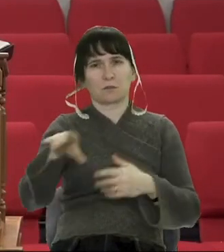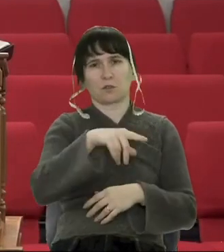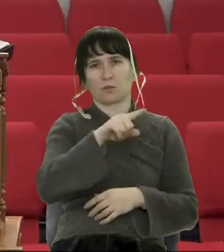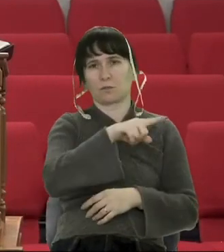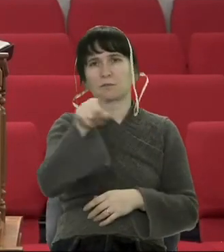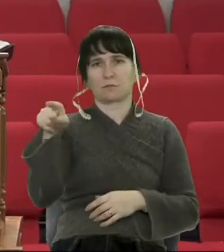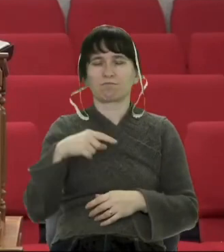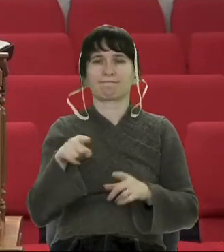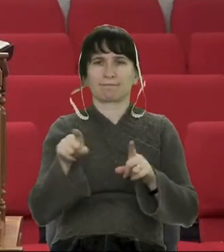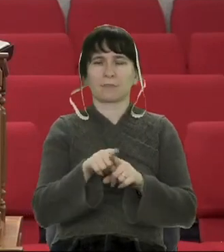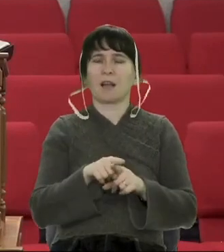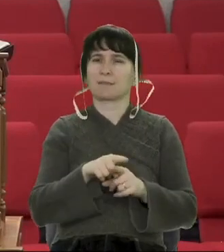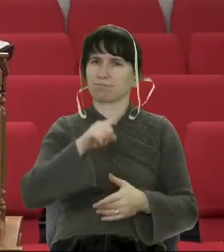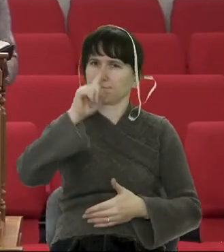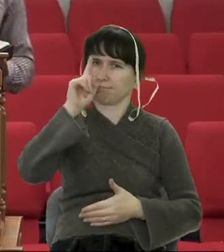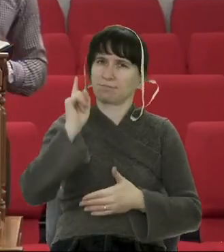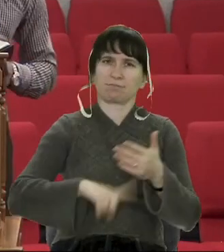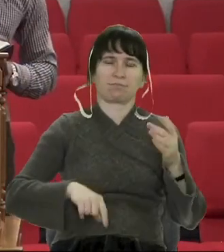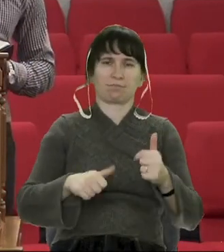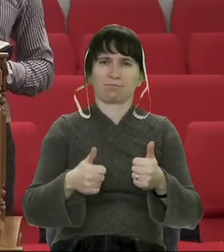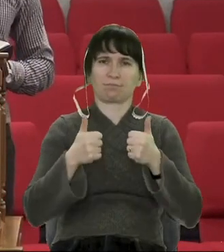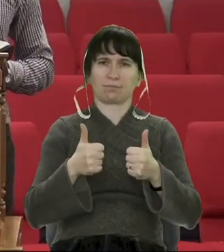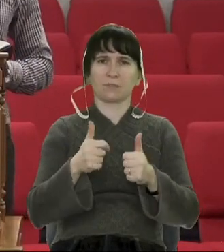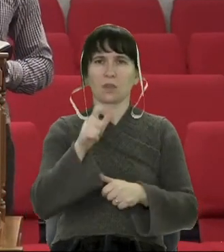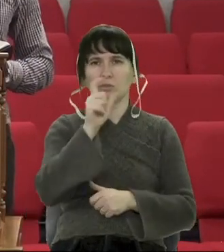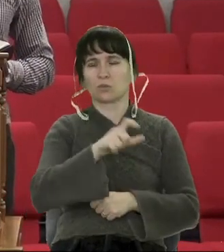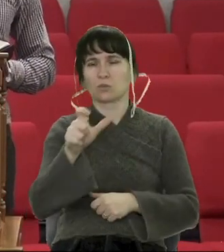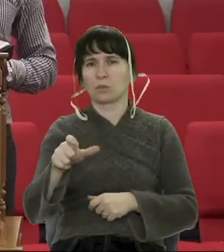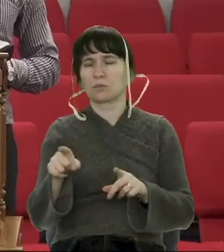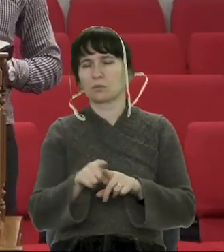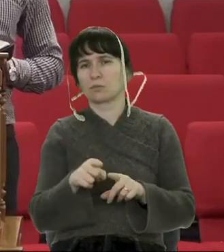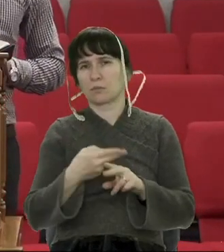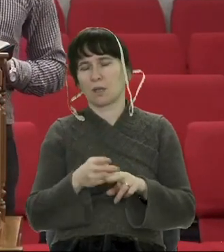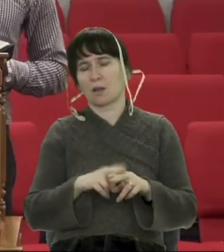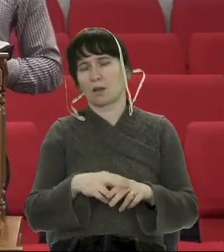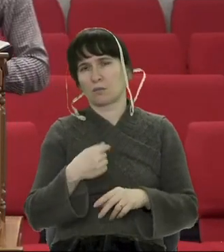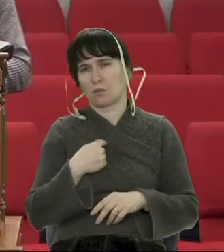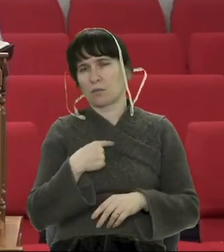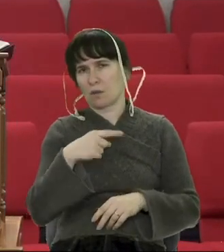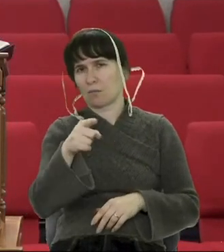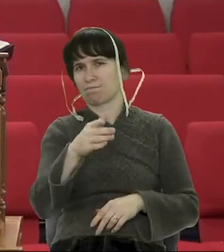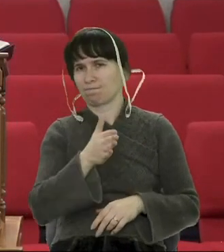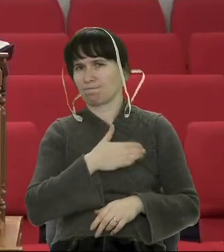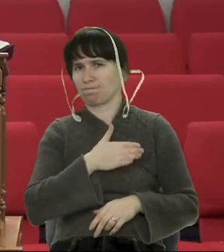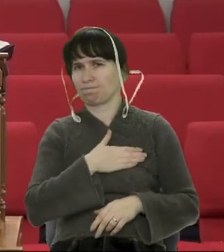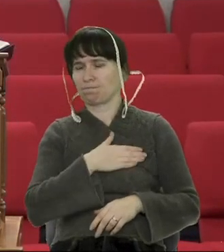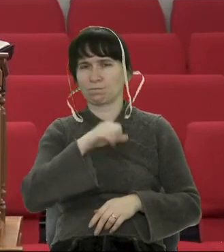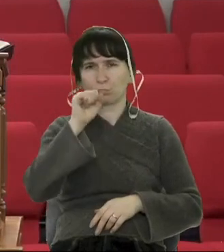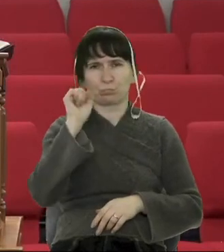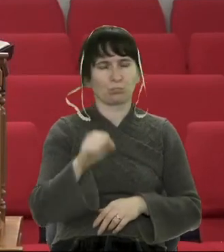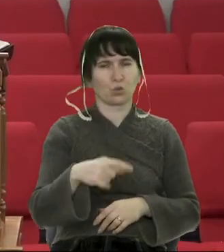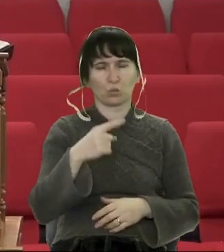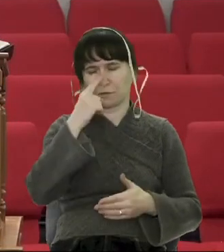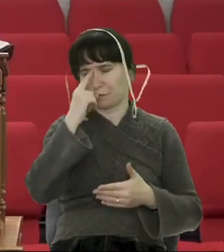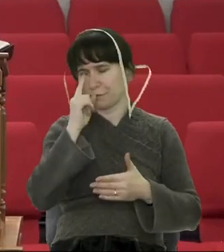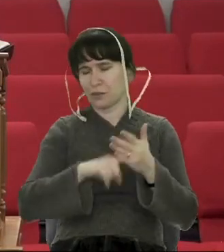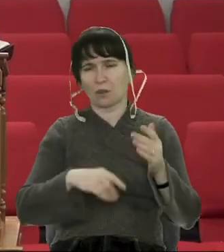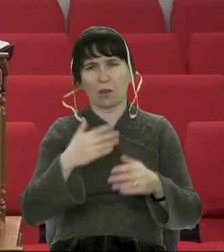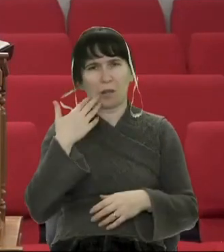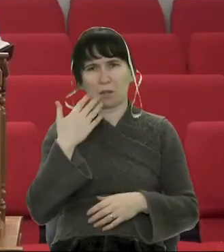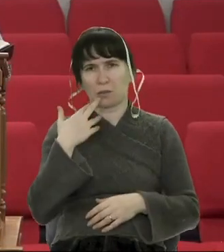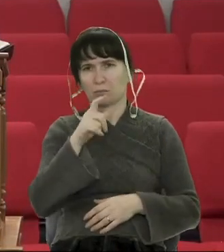надійними людьми, щоб ми вели себе відповідно. Чи ми робили помилки, чи я завжди